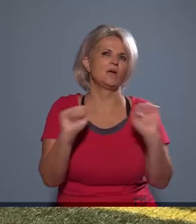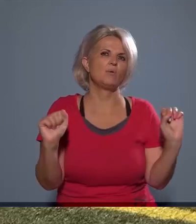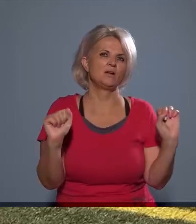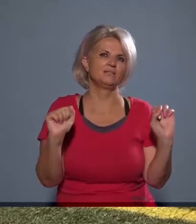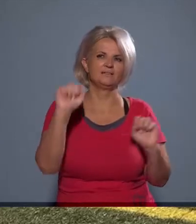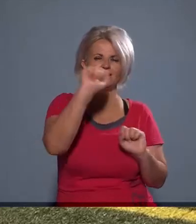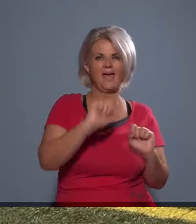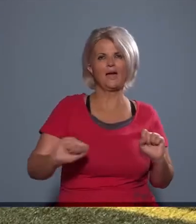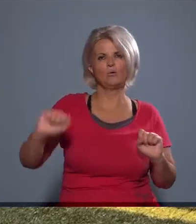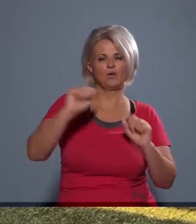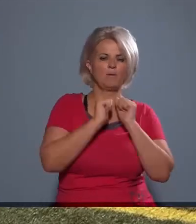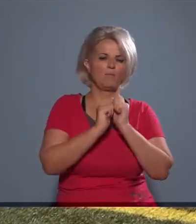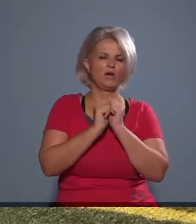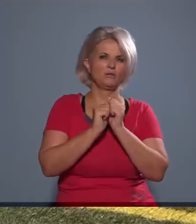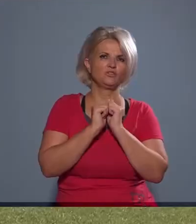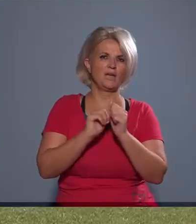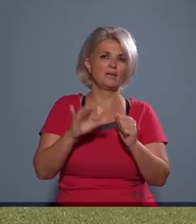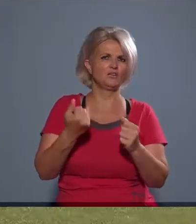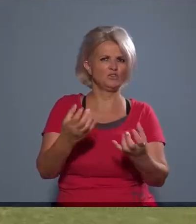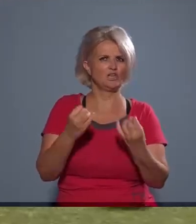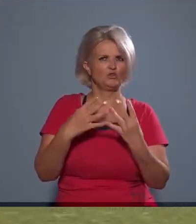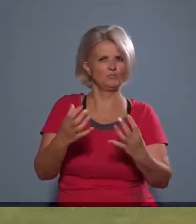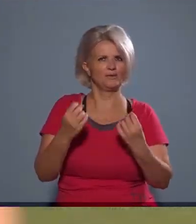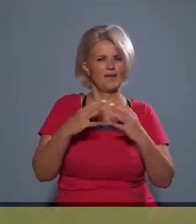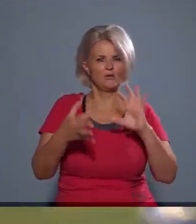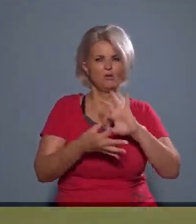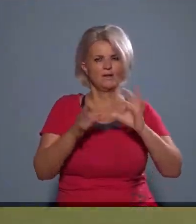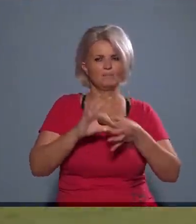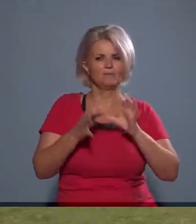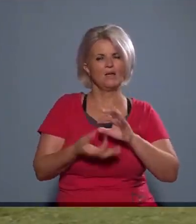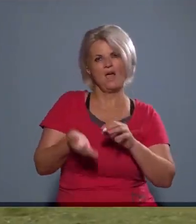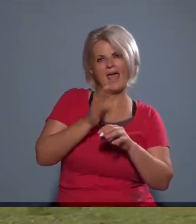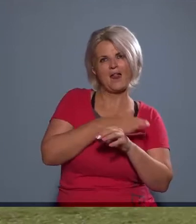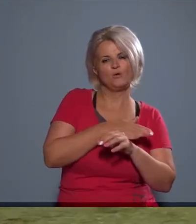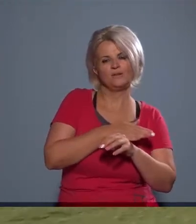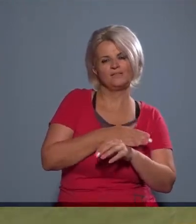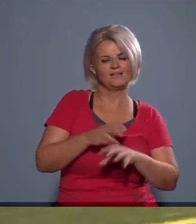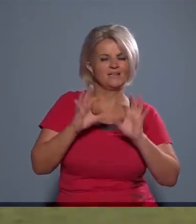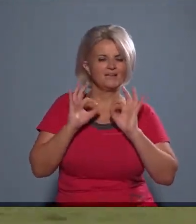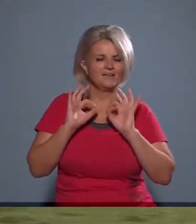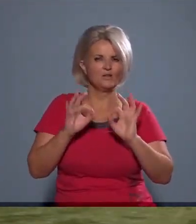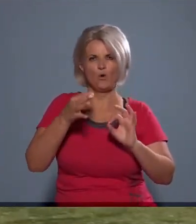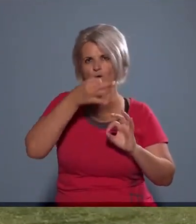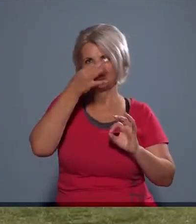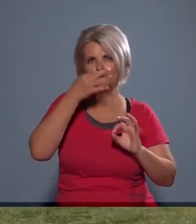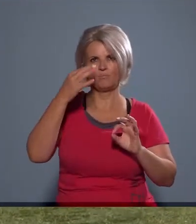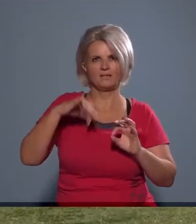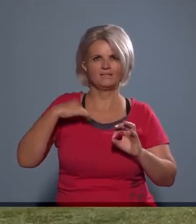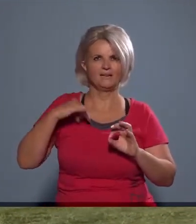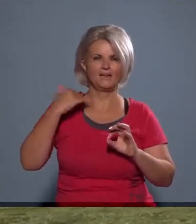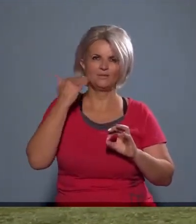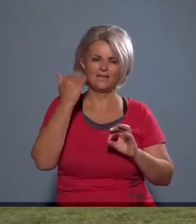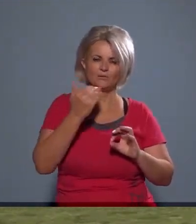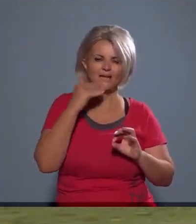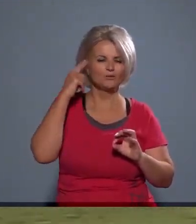végre kiszabadulva az Európa Bajnokság inspirációjával és az olimpia előtt egy jó szombat